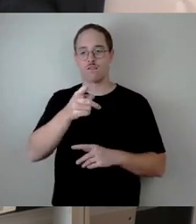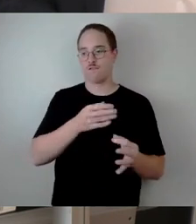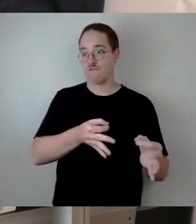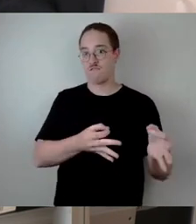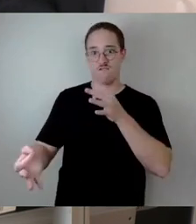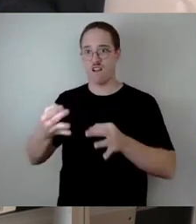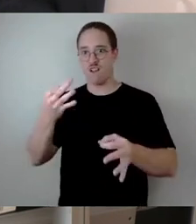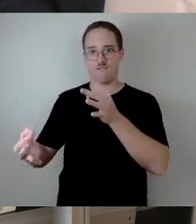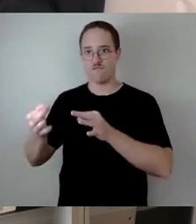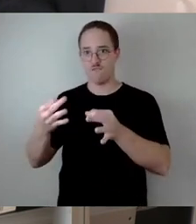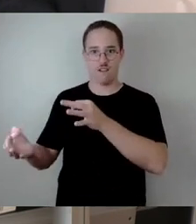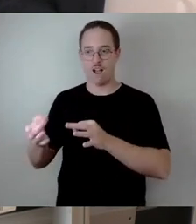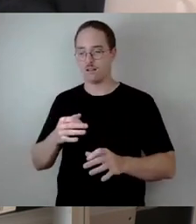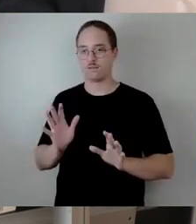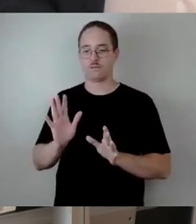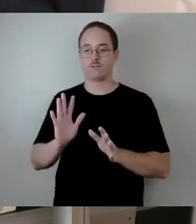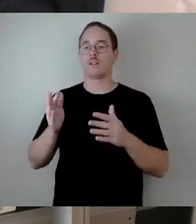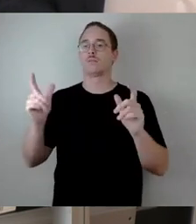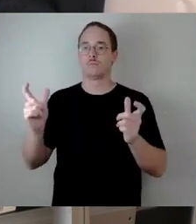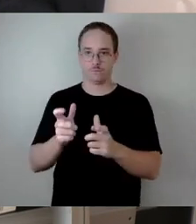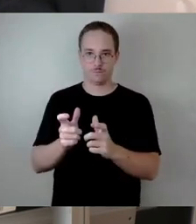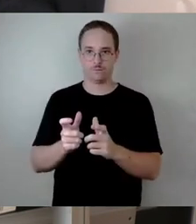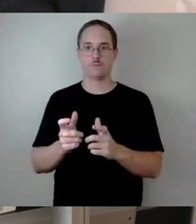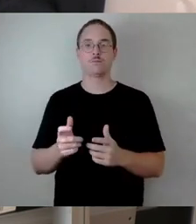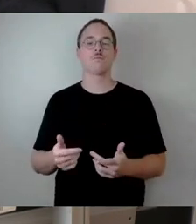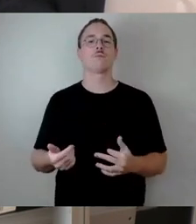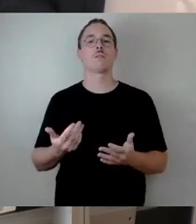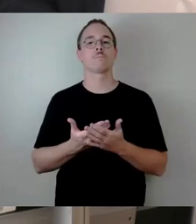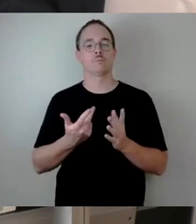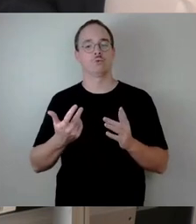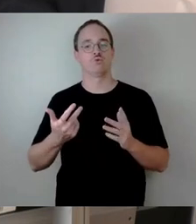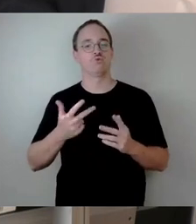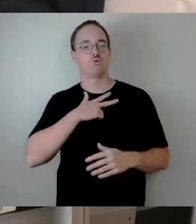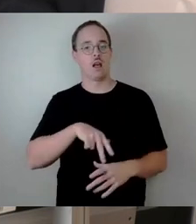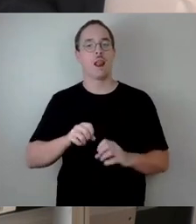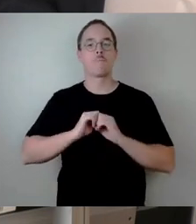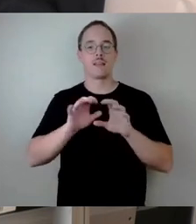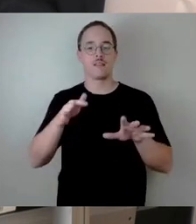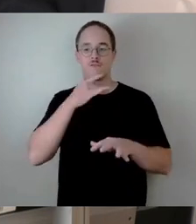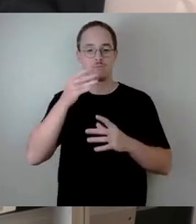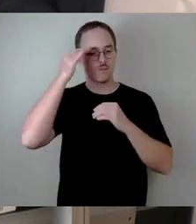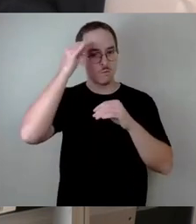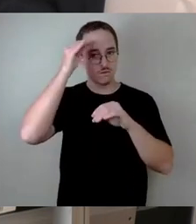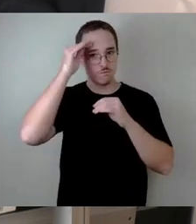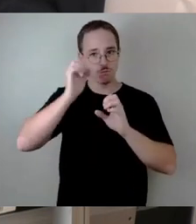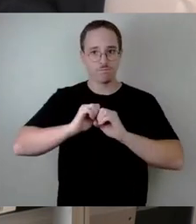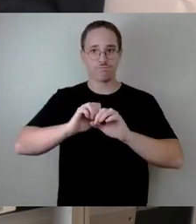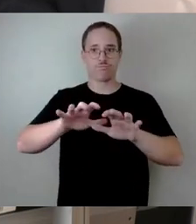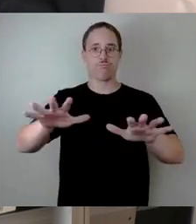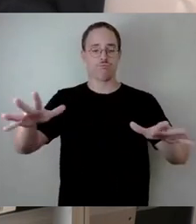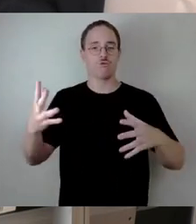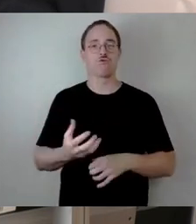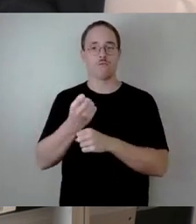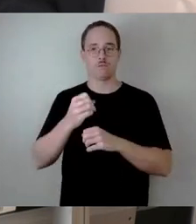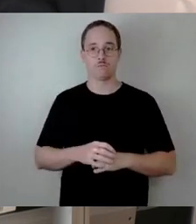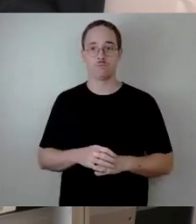haben. Wir konnten also relativ schnell auch über die sozialen Medien Informationen streuen. Die zweite wichtige Aufgabe in dem Bereich ist aber auch das Warnen.